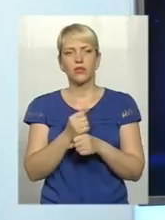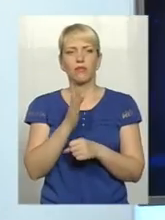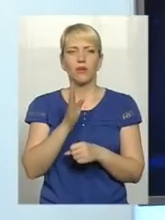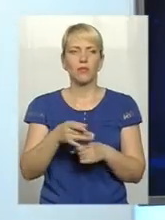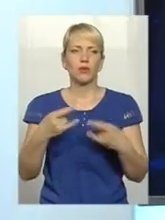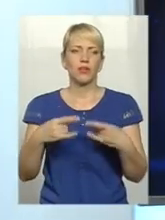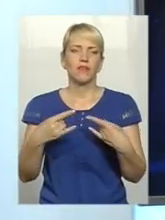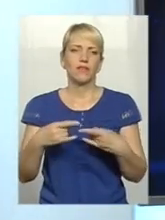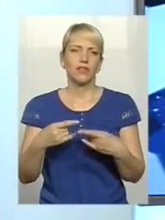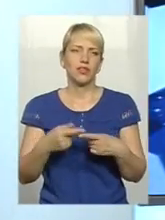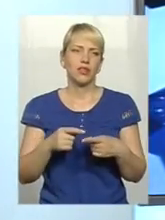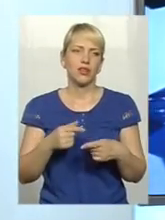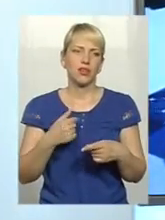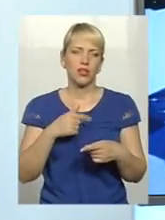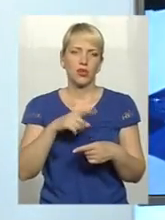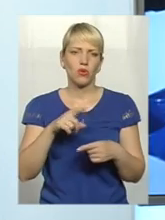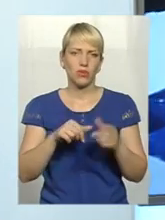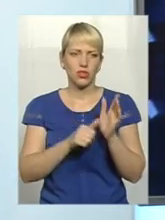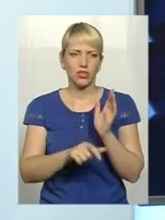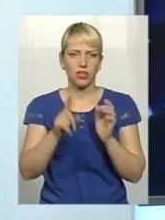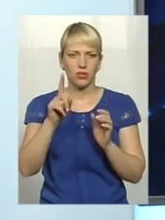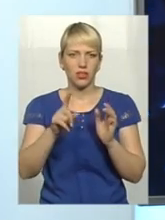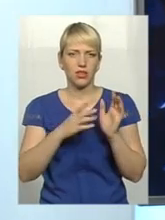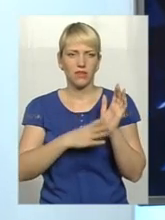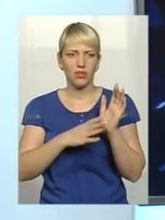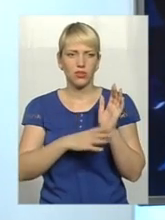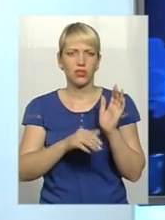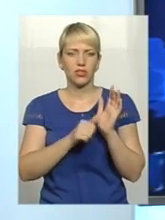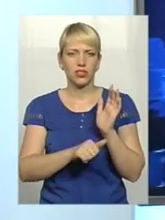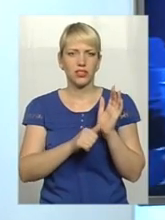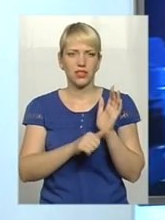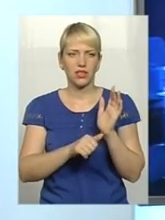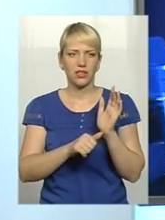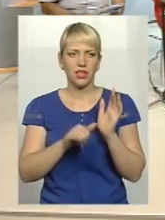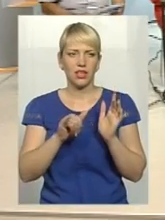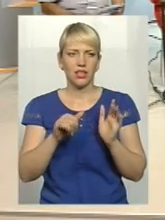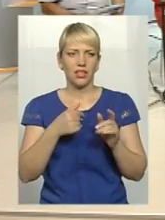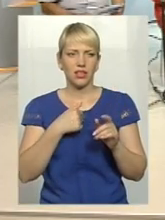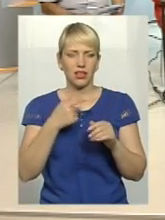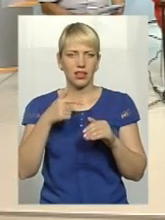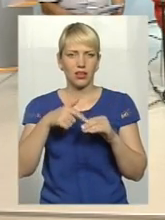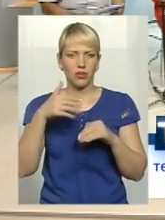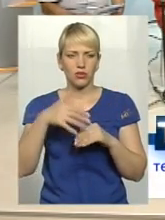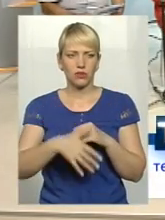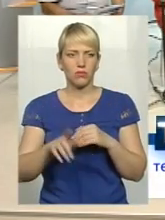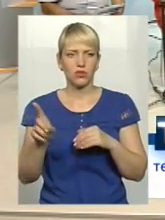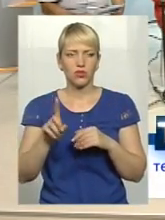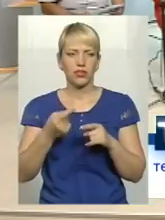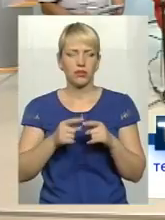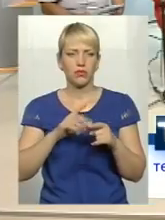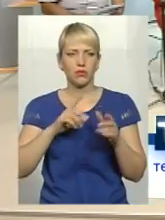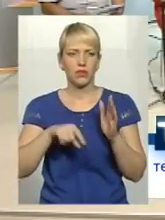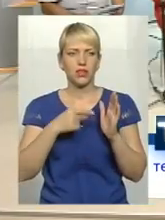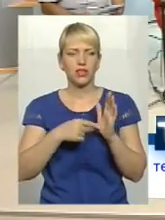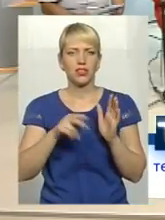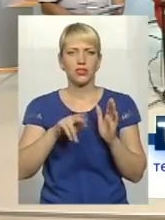Телефонуйте. Номер студії Незмінний 619060. І я так розумію, що це було питання з приводу